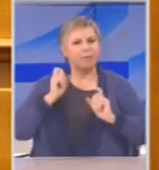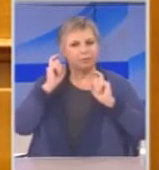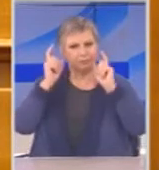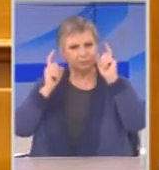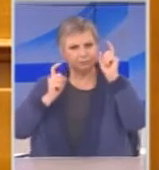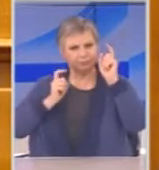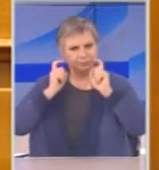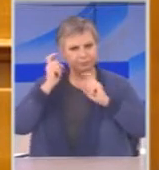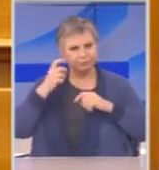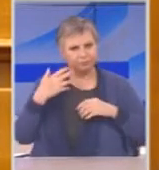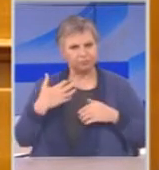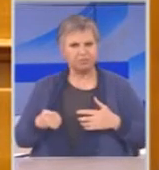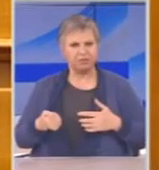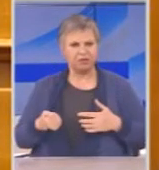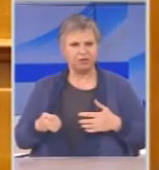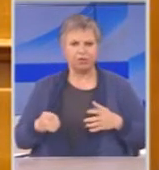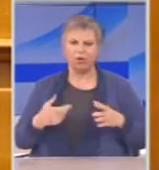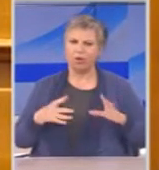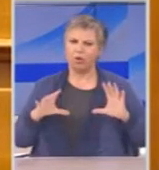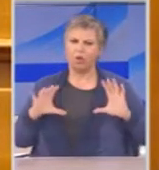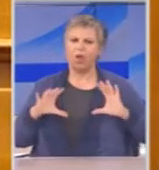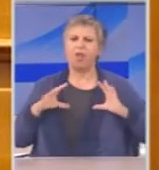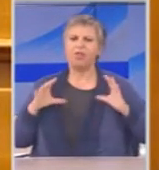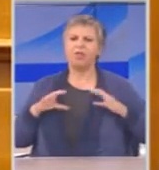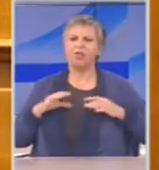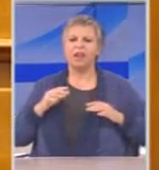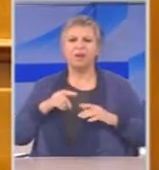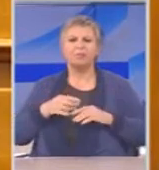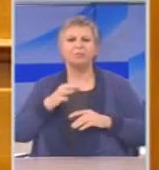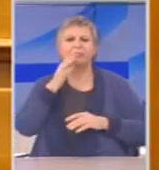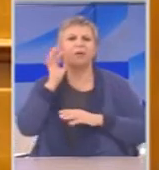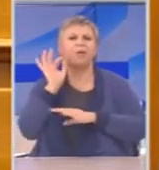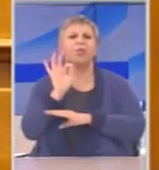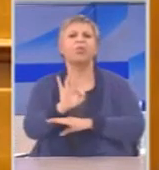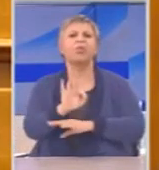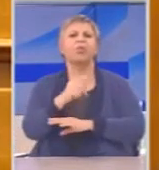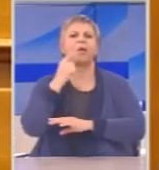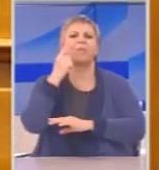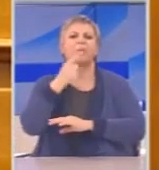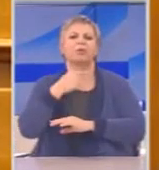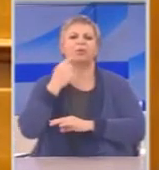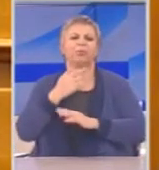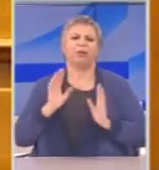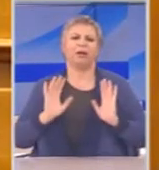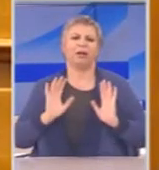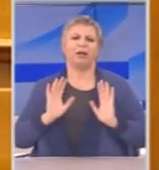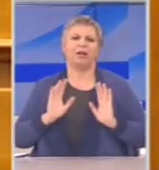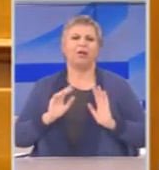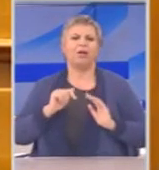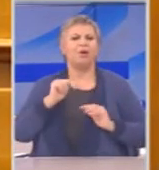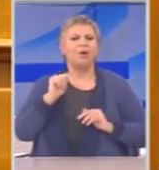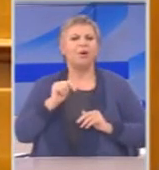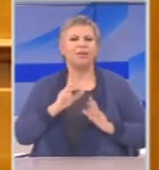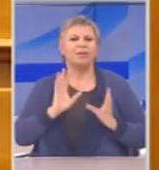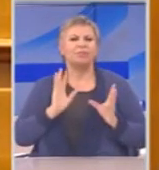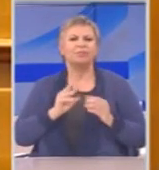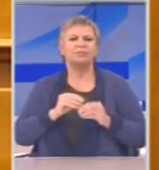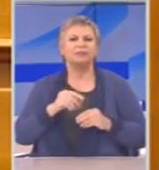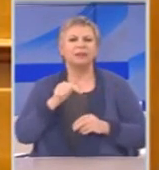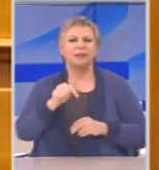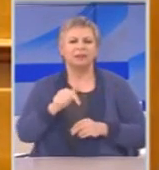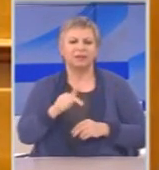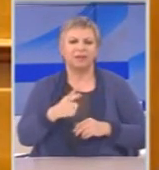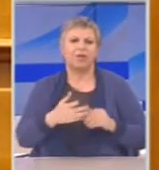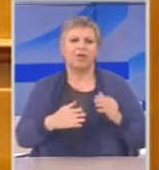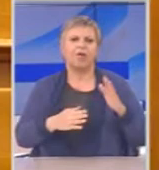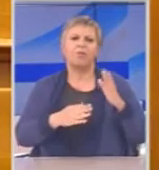συγχωρείτε δεν έχει προσωπικό τόνο κύριε Θεόδωρα εκεί σαφώς πρέπει να αλλάξουμε ορισμένα πράγματα πρώτον τη λειτουργία της